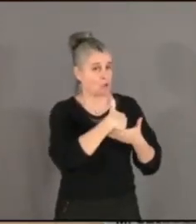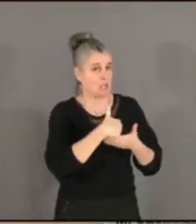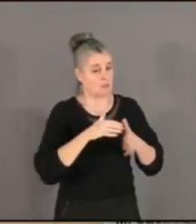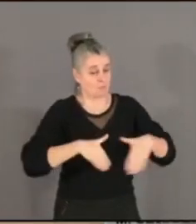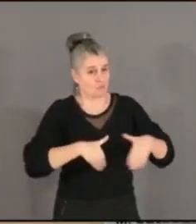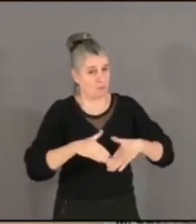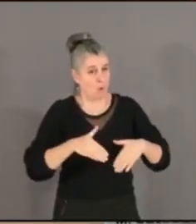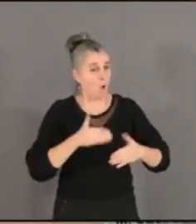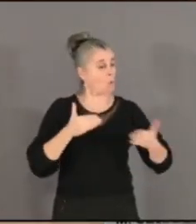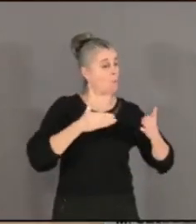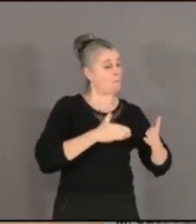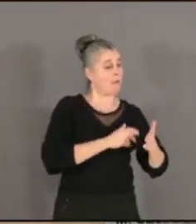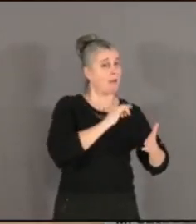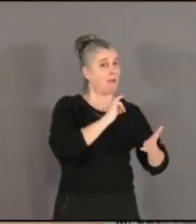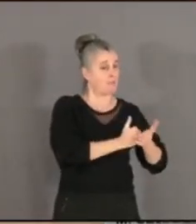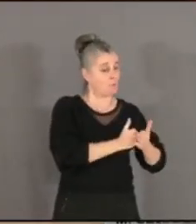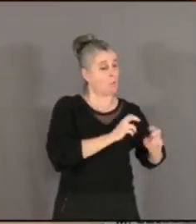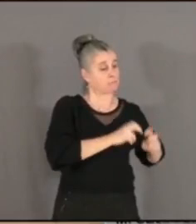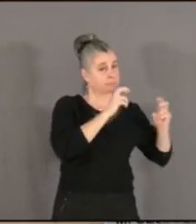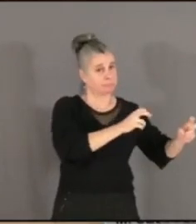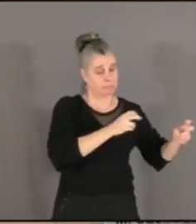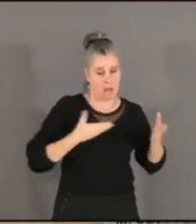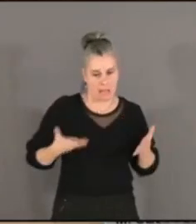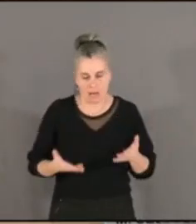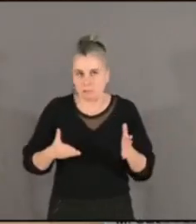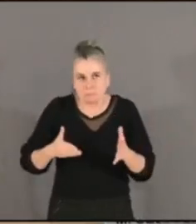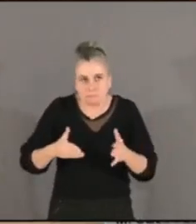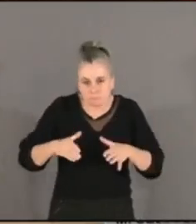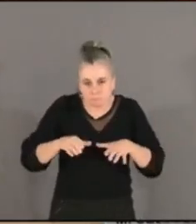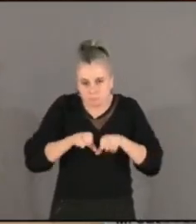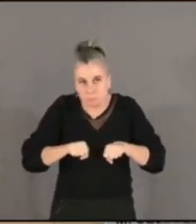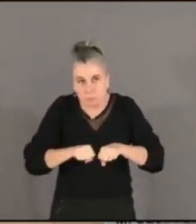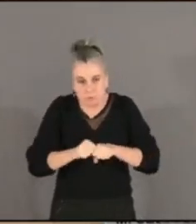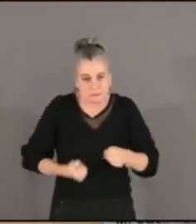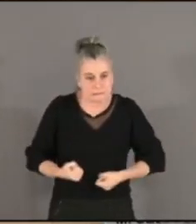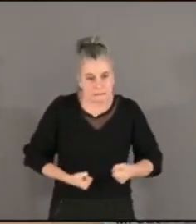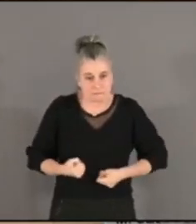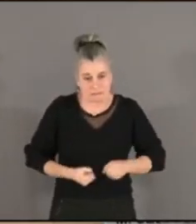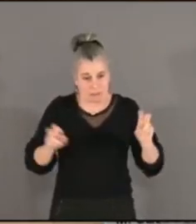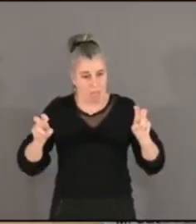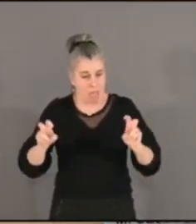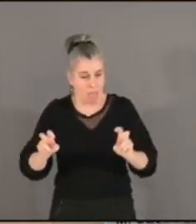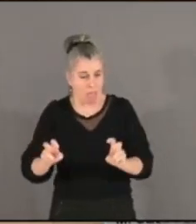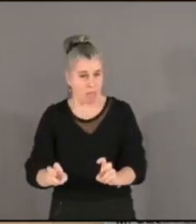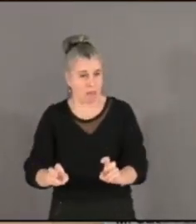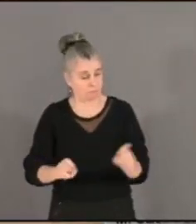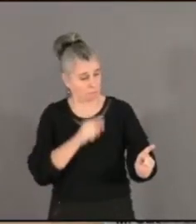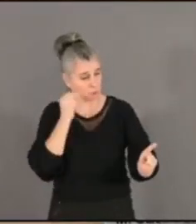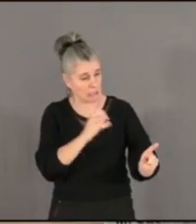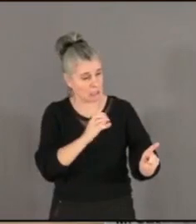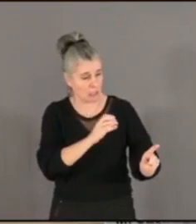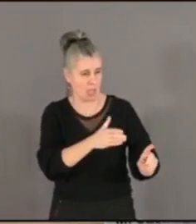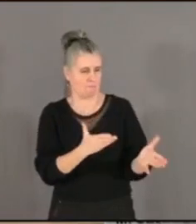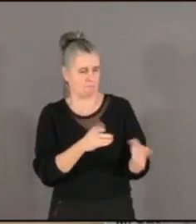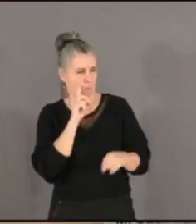précédente diminuent par les produits des services de 4%. M. Kanikav, quelle en est la raison ? Le